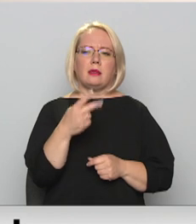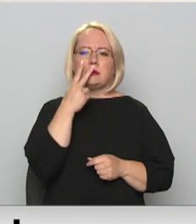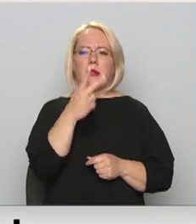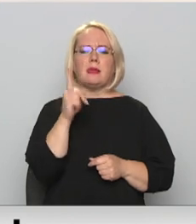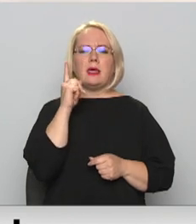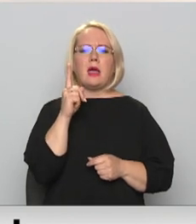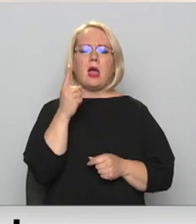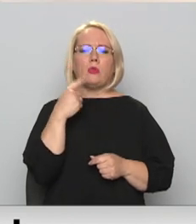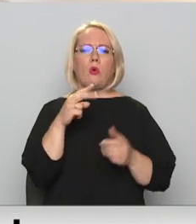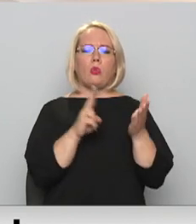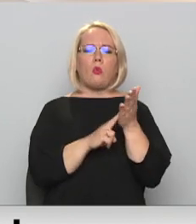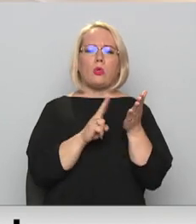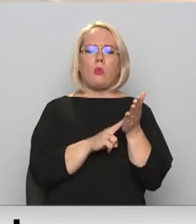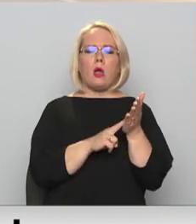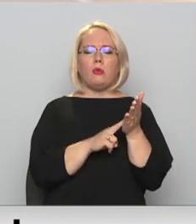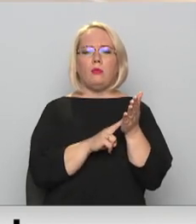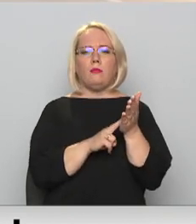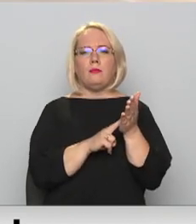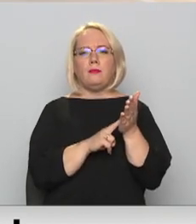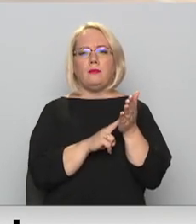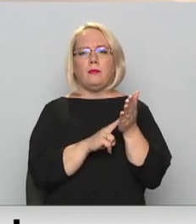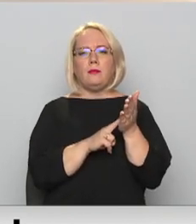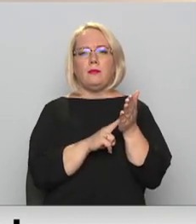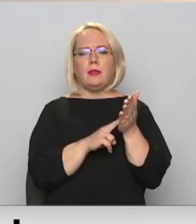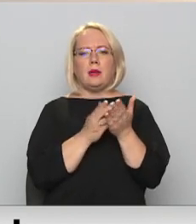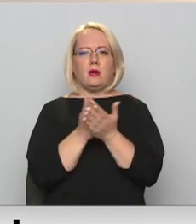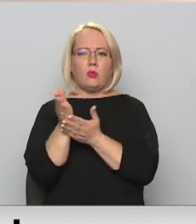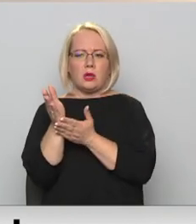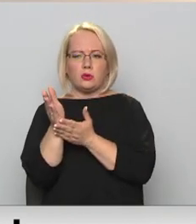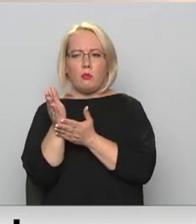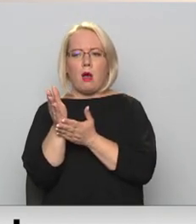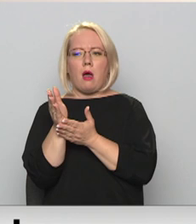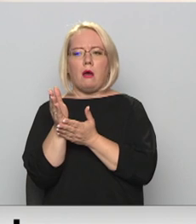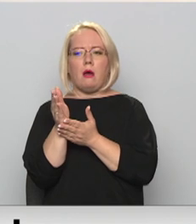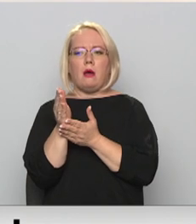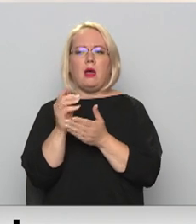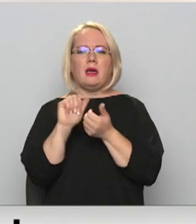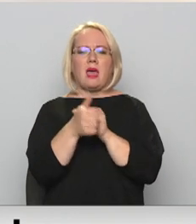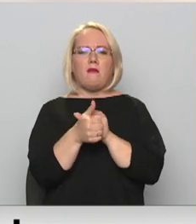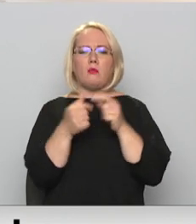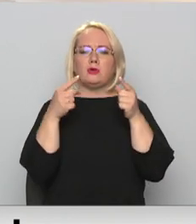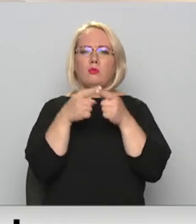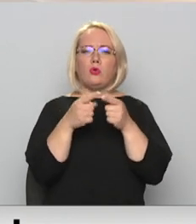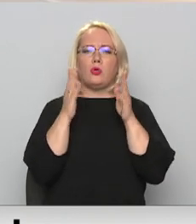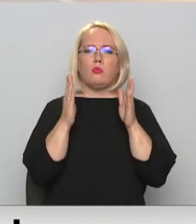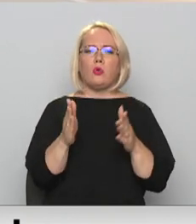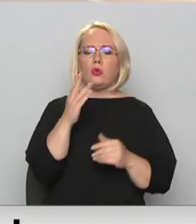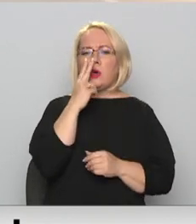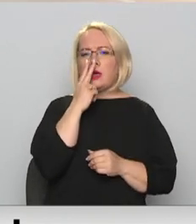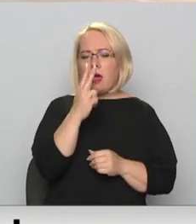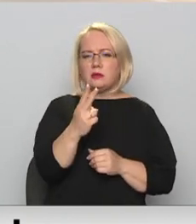nodokļu griežumā. Reformas mērķis būtu jāskata,